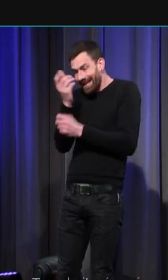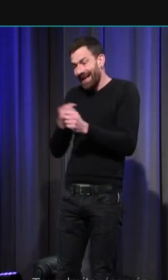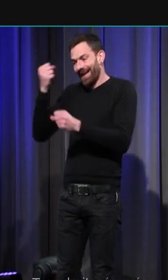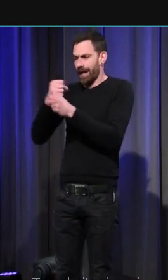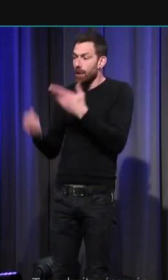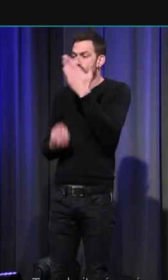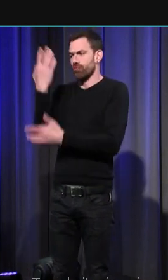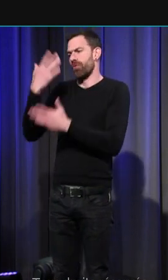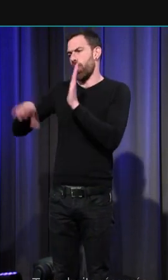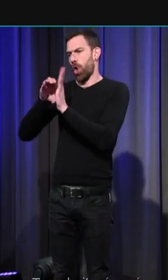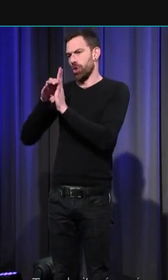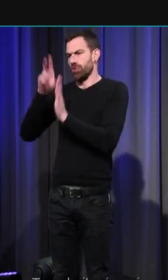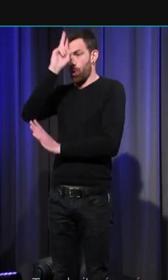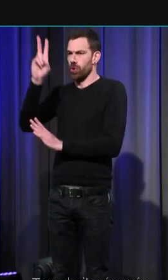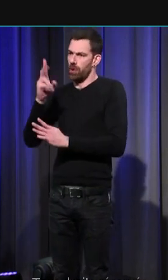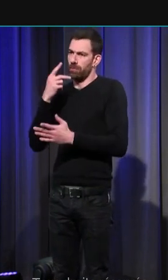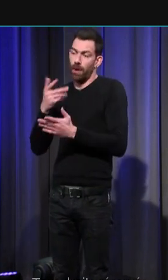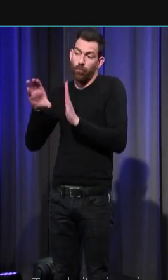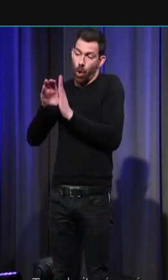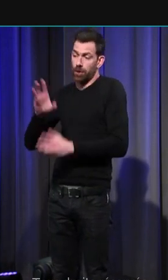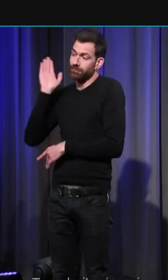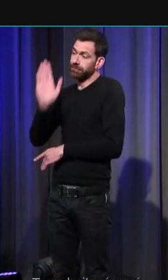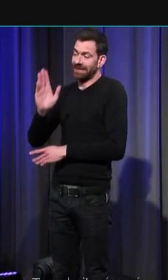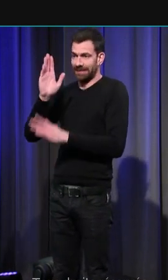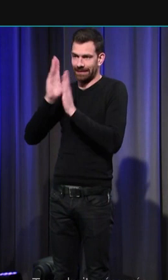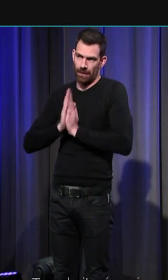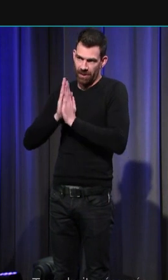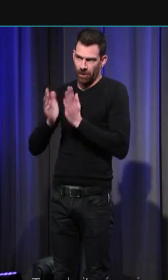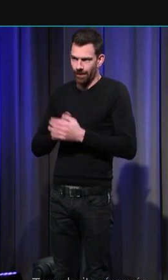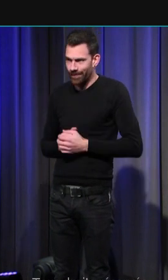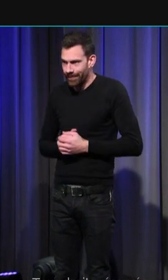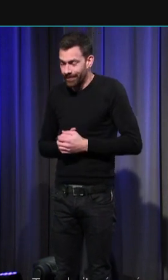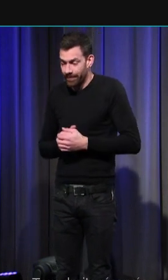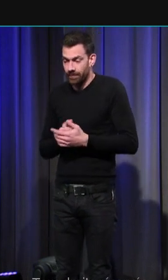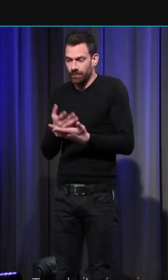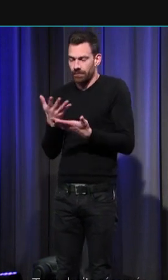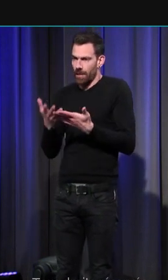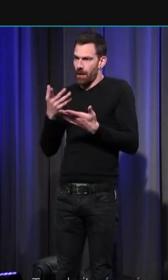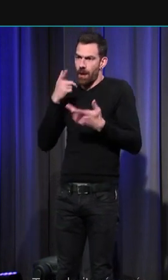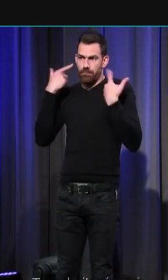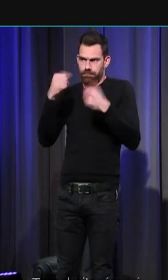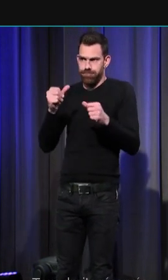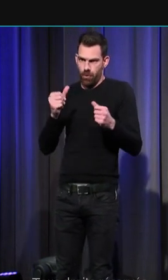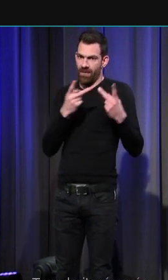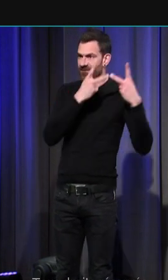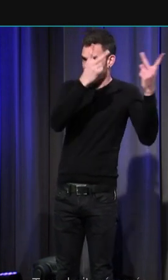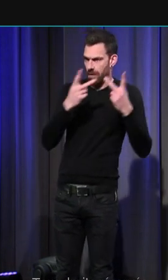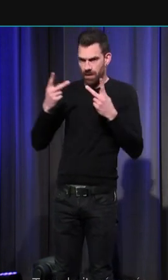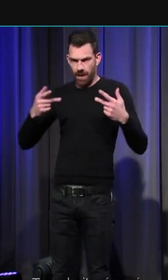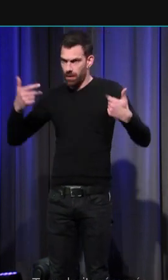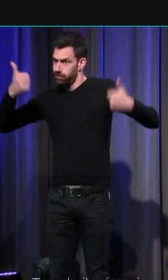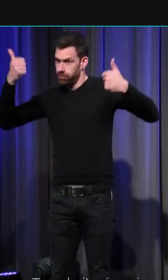sien propre et là on voit également un rapport si ce n'est de force en tout cas d'influence entre les valeurs notamment de l